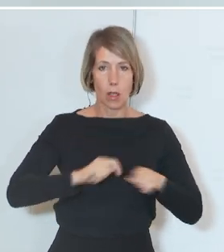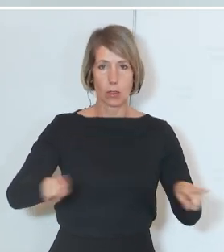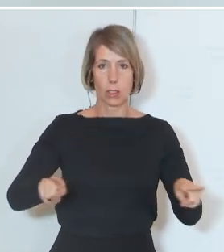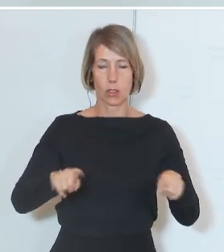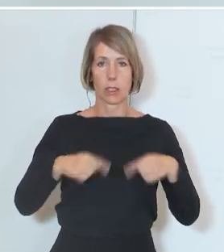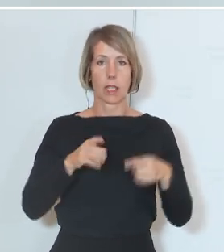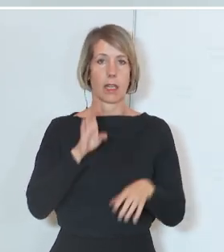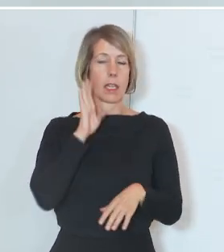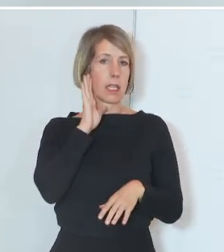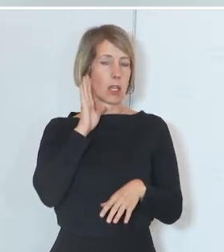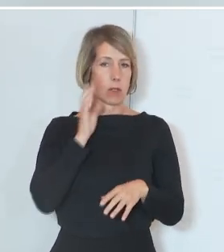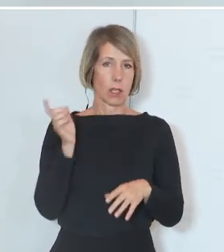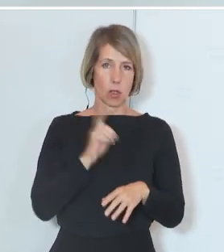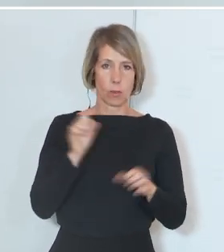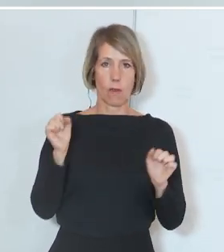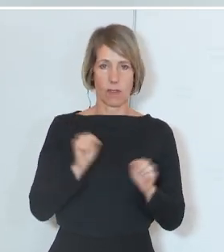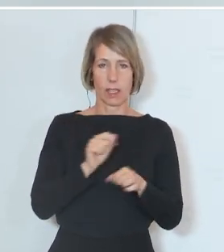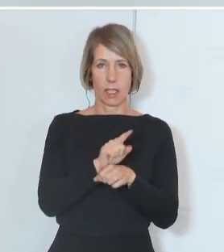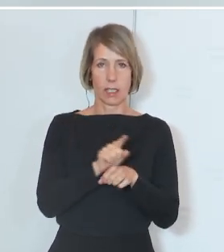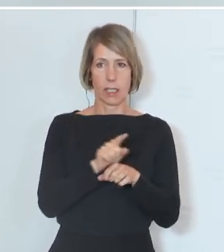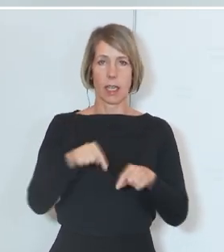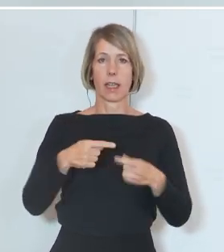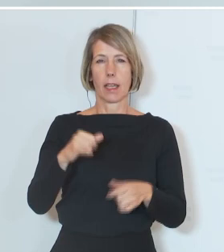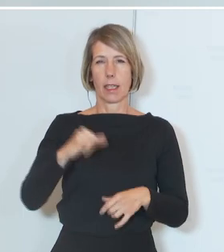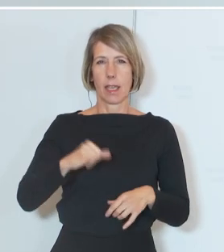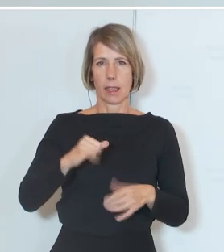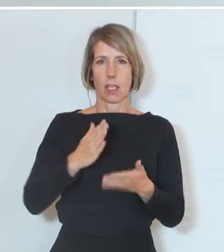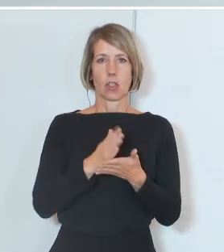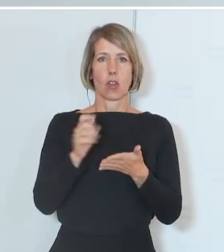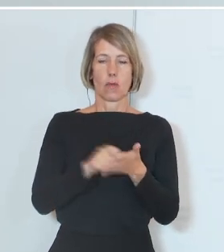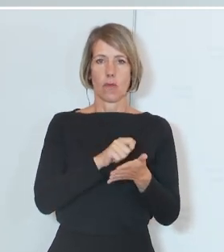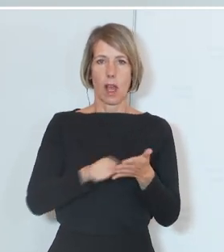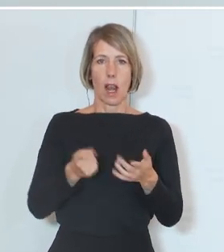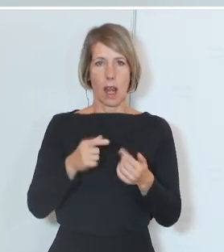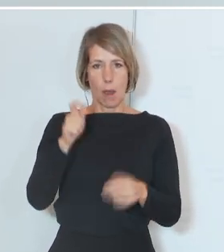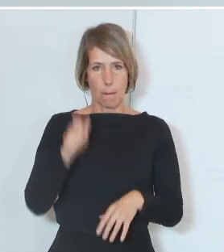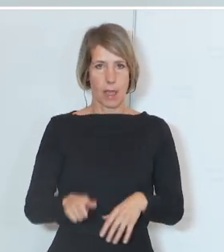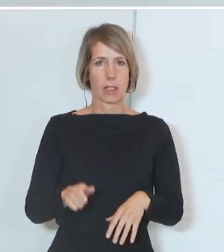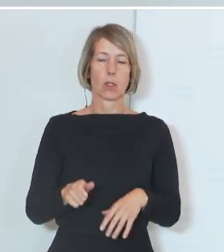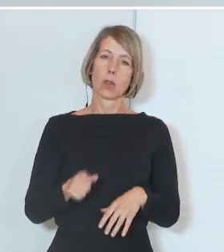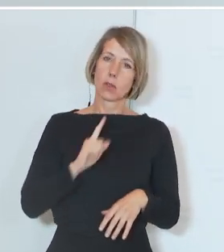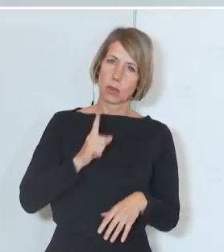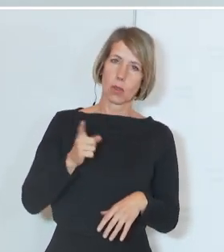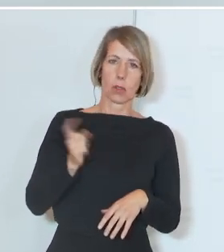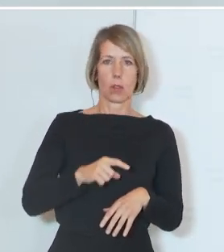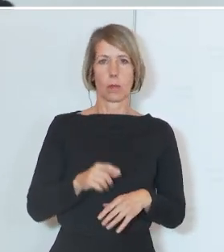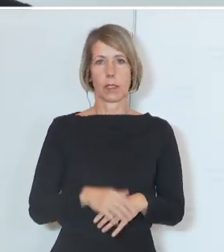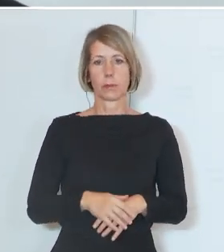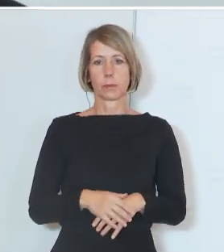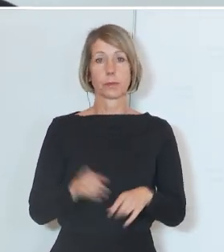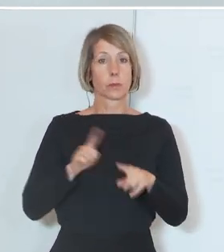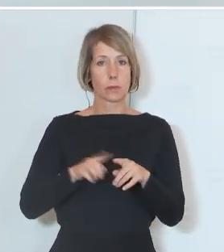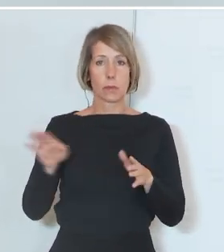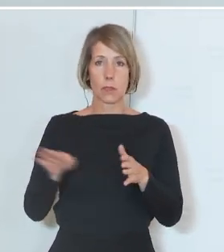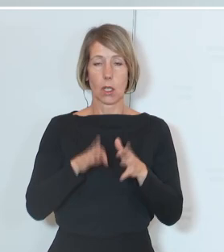Winter erfolgen und mit im Jänner soll die Wahl dieser Person über die Bühne gehen. Außerdem wird noch der